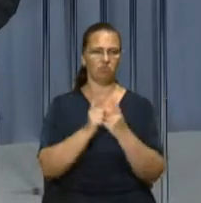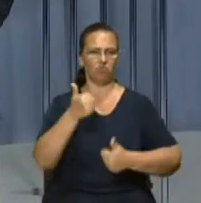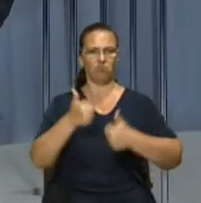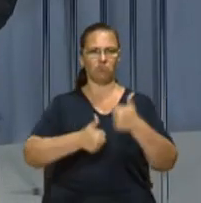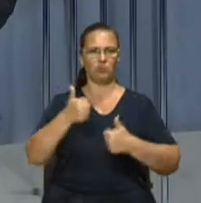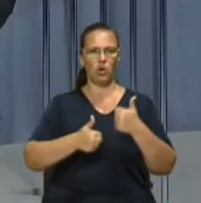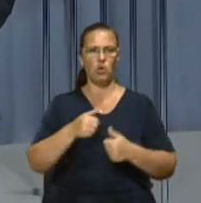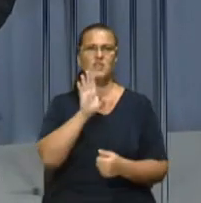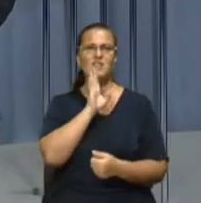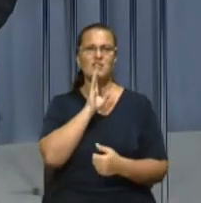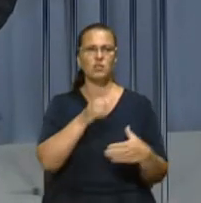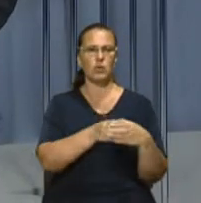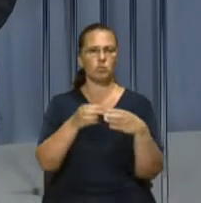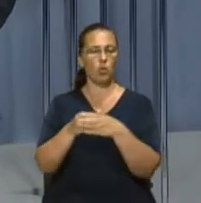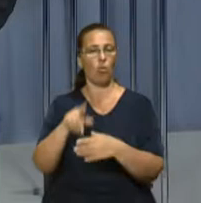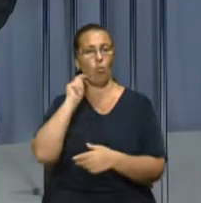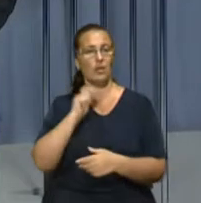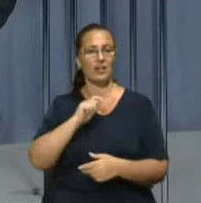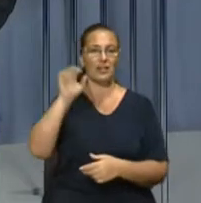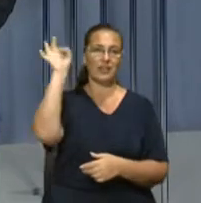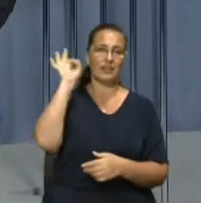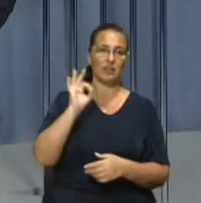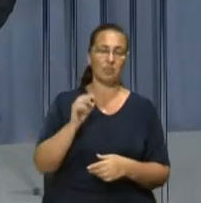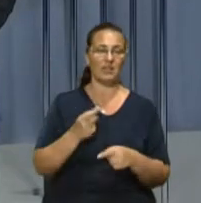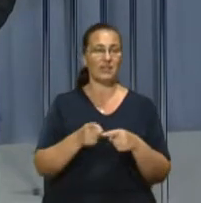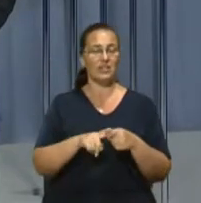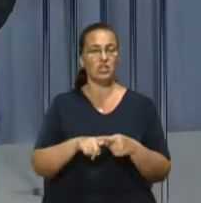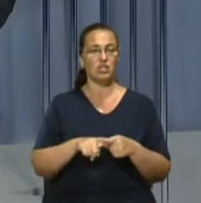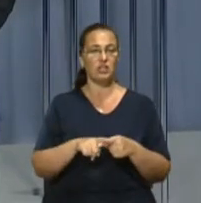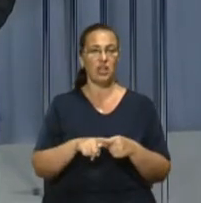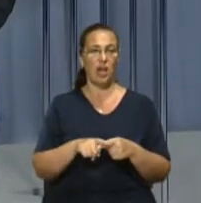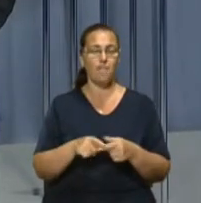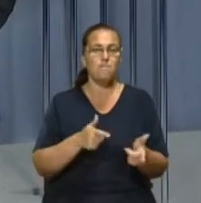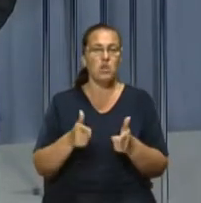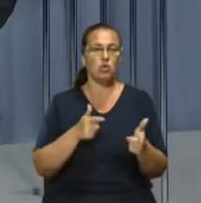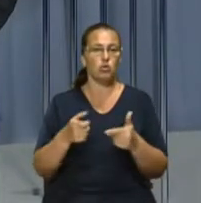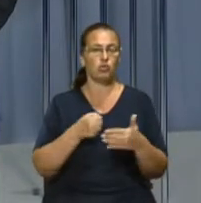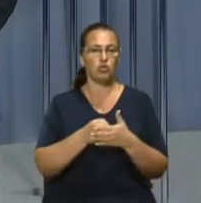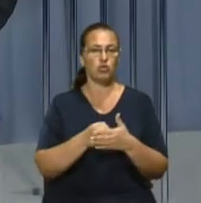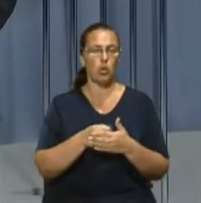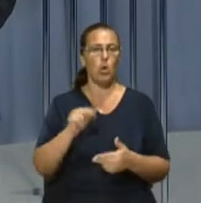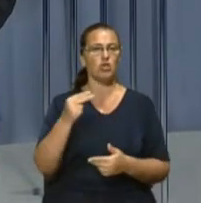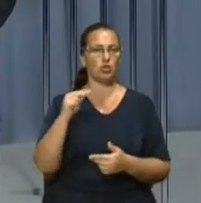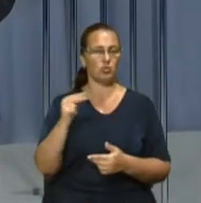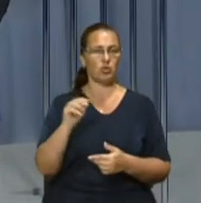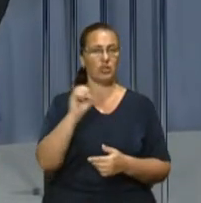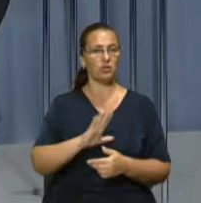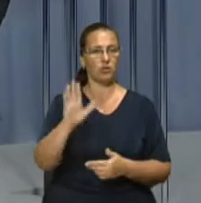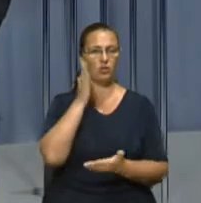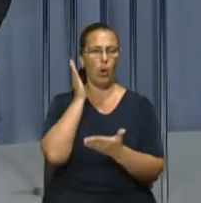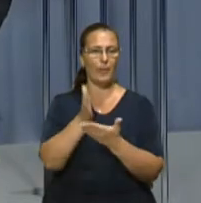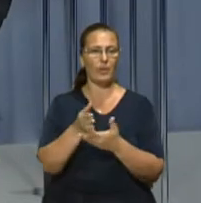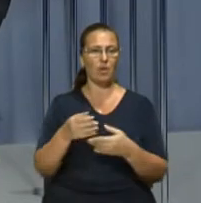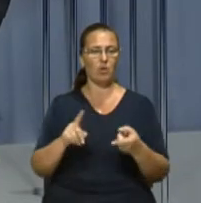збірними України та Німеччини. Це кваліфікаційний поєдинок чемпіонату Європи 2021 року. На прямому зв'язку із